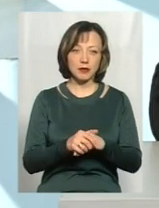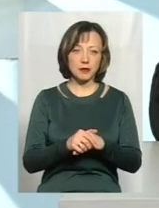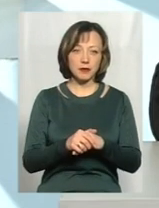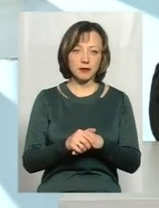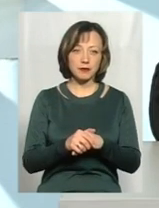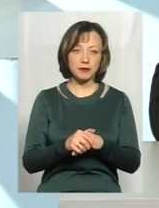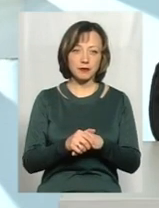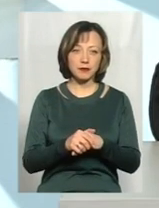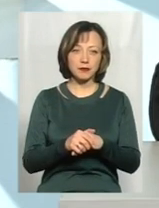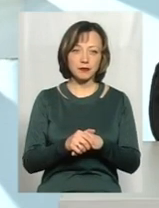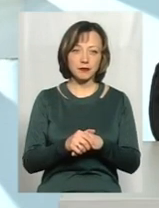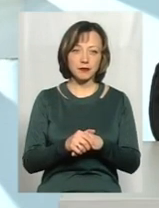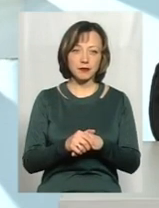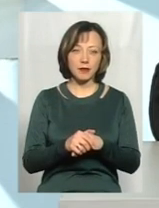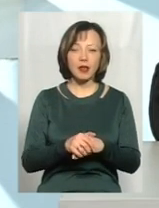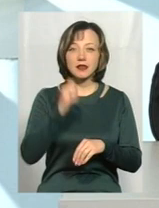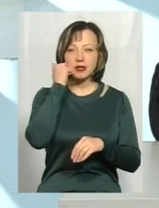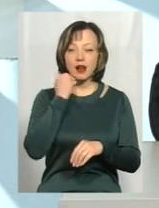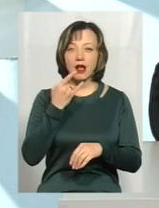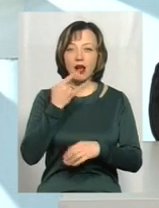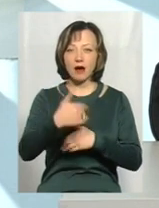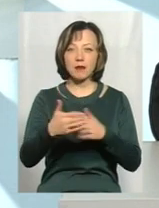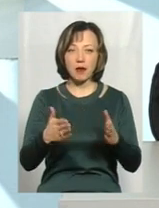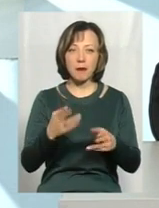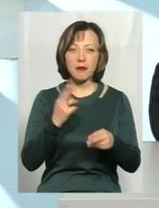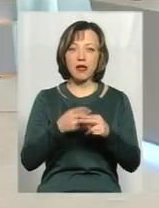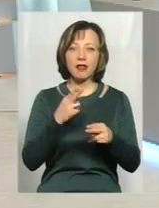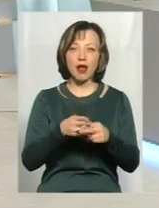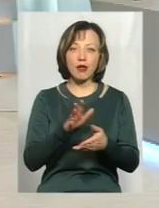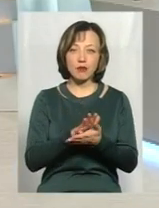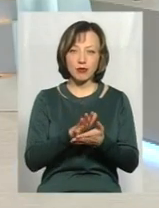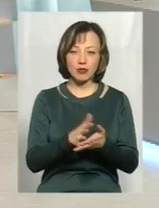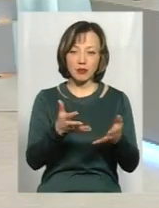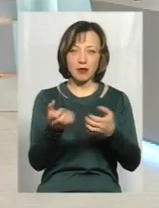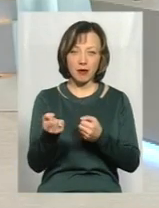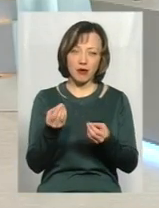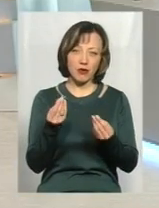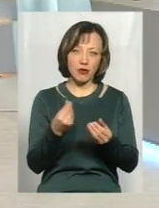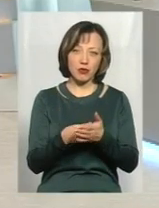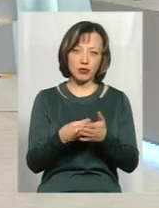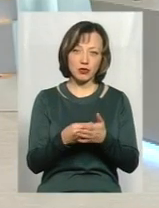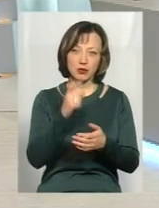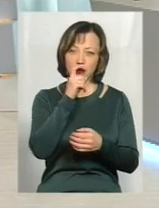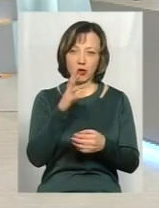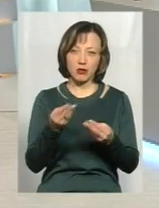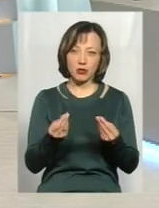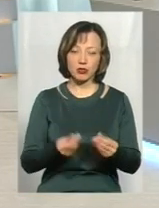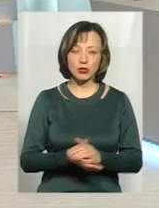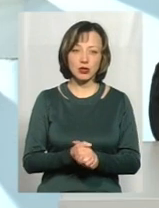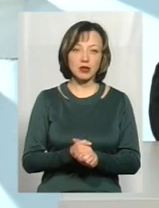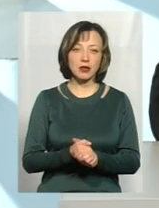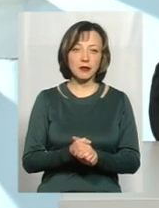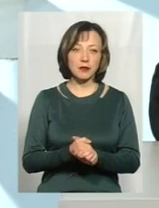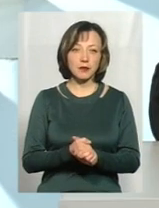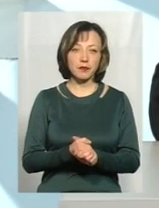старенькі краще всього, бо їх приймають на металобрухт. коштує доволі таки непоганих грошей. Тому